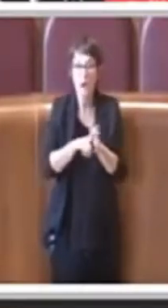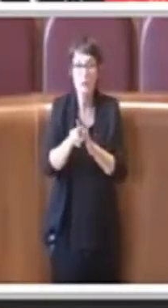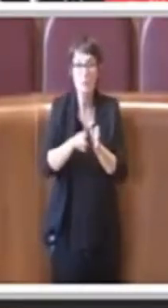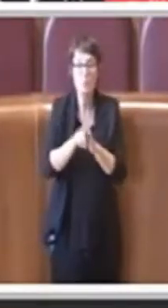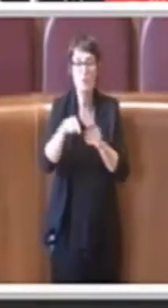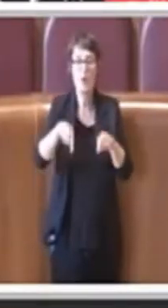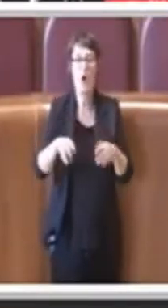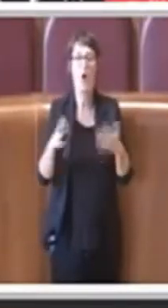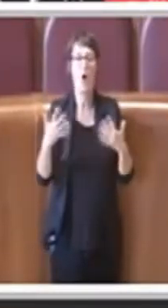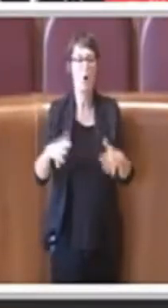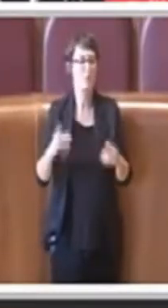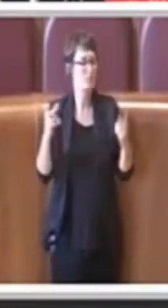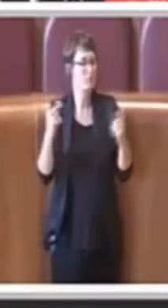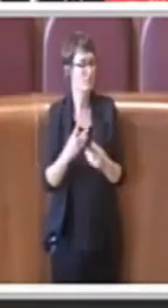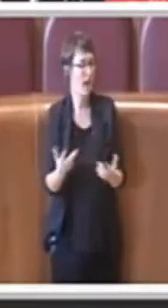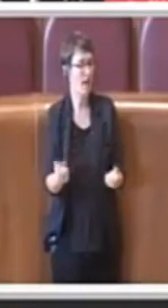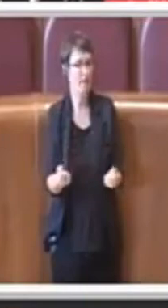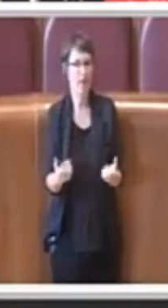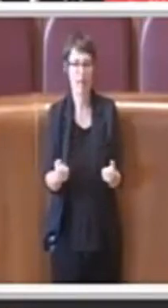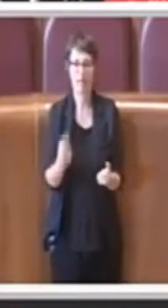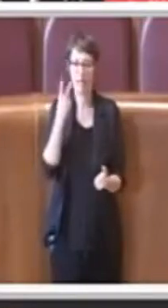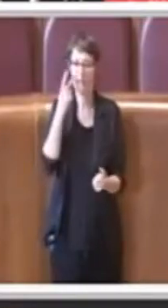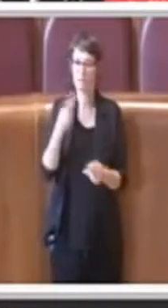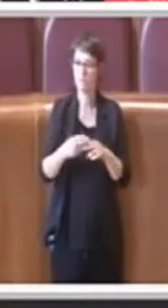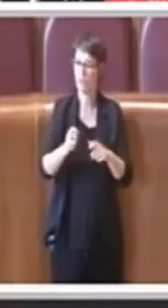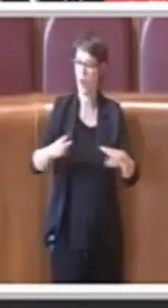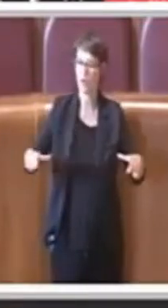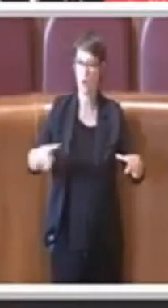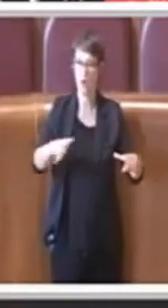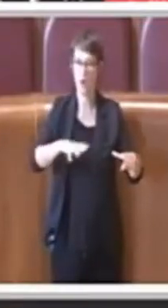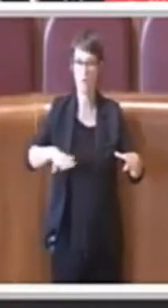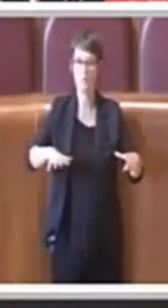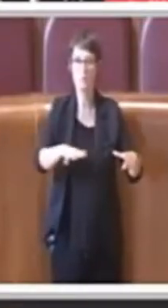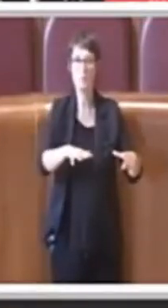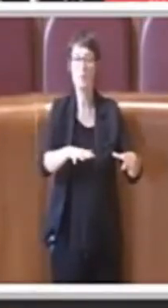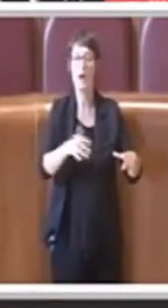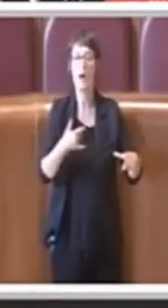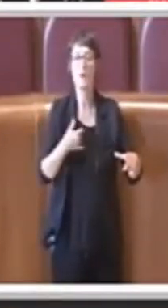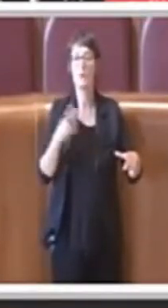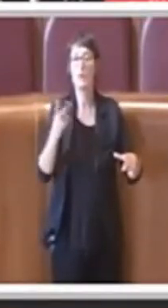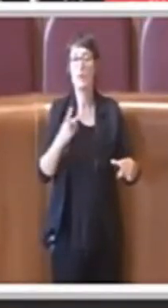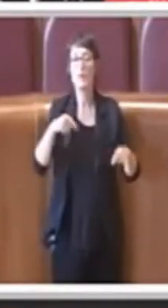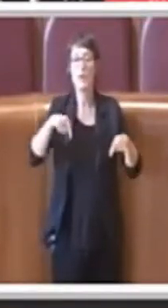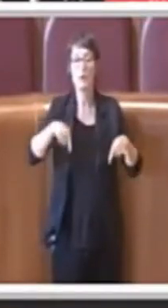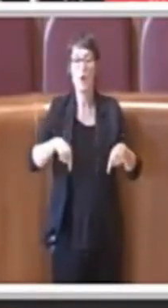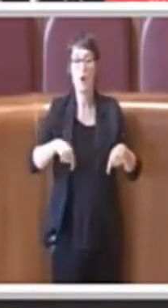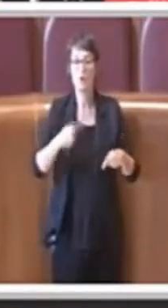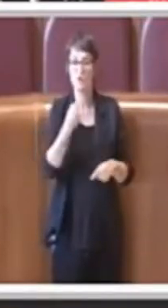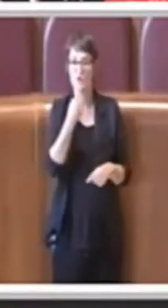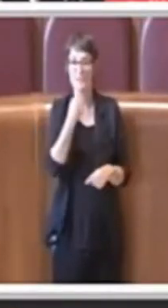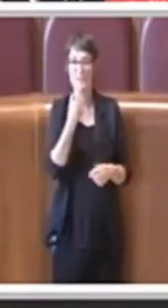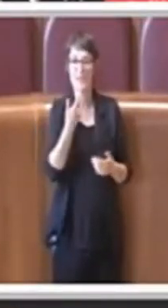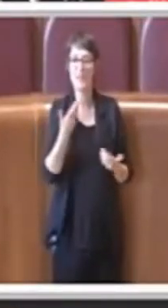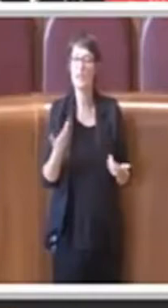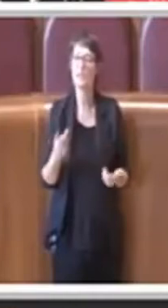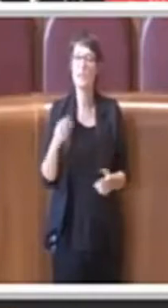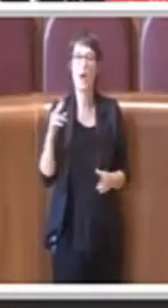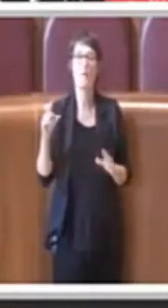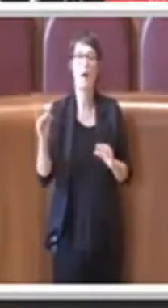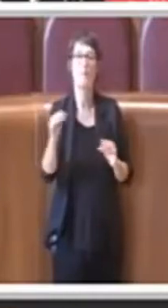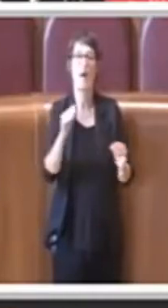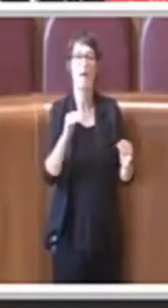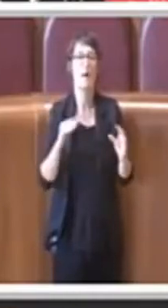all'interno della città di Roma. E quindi in realtà coloro che oggi vanno a raccontare che con questa